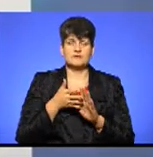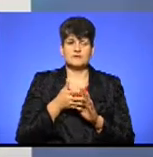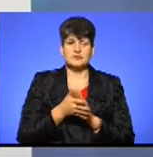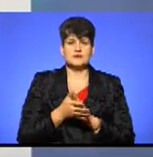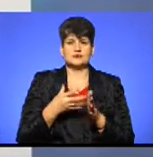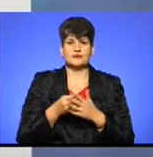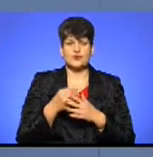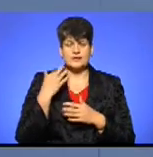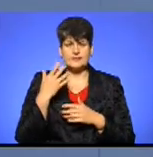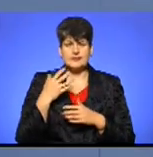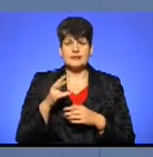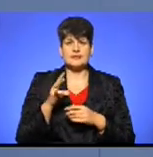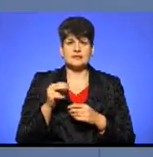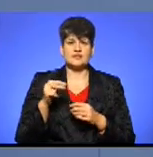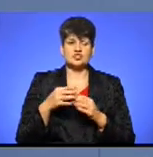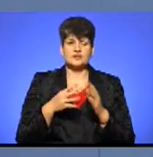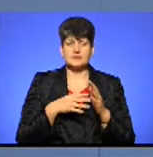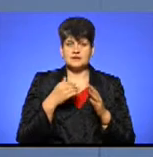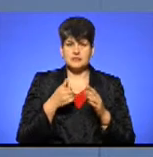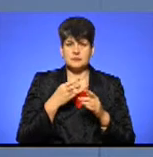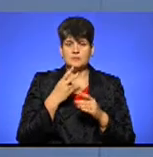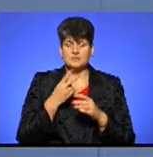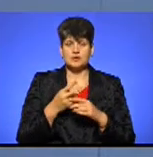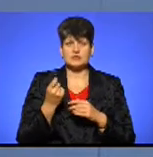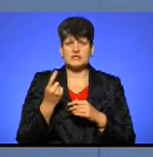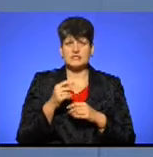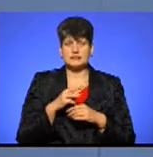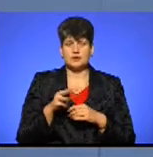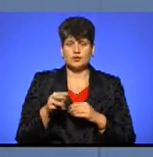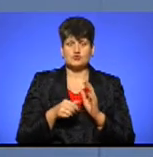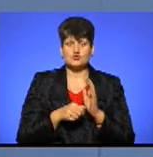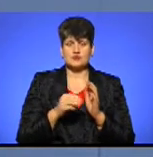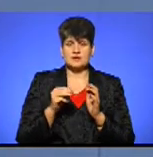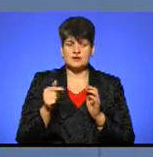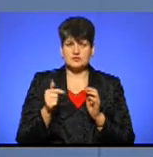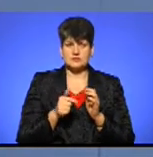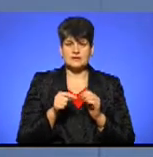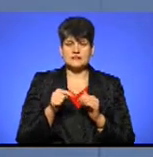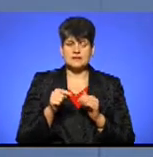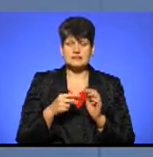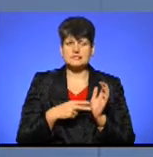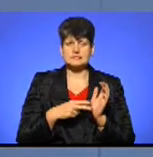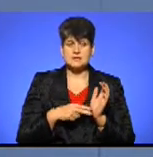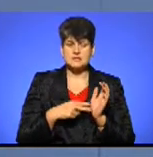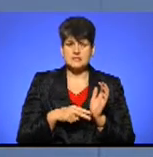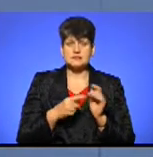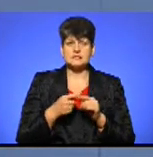На 2019 рік ми передбачаємо 11 мільйонів 600 тисяч гривень. З них 70% коштів буде спрямовано на